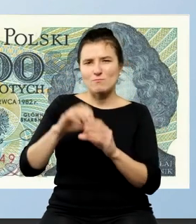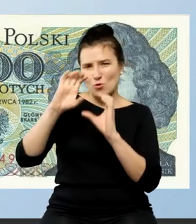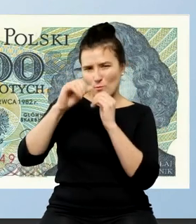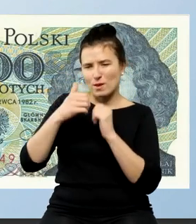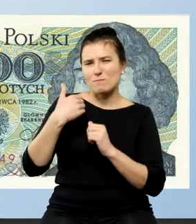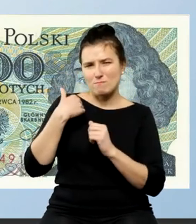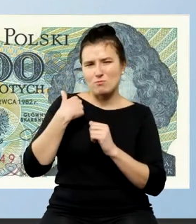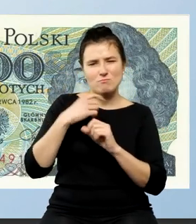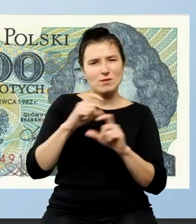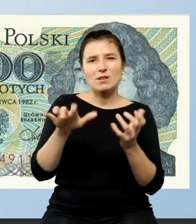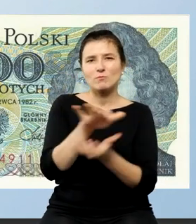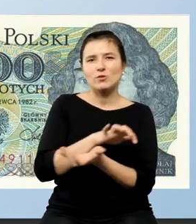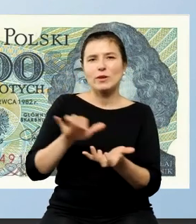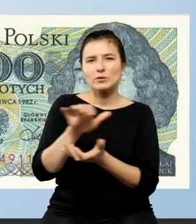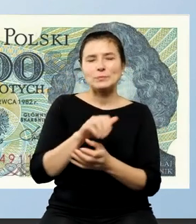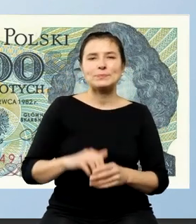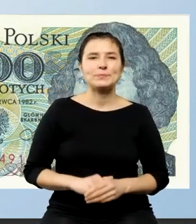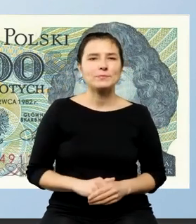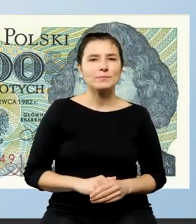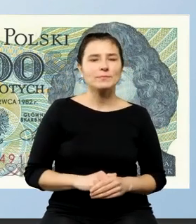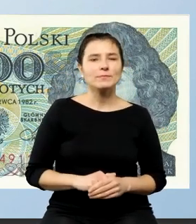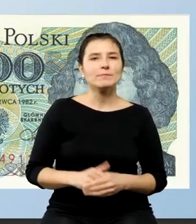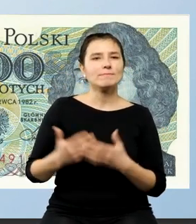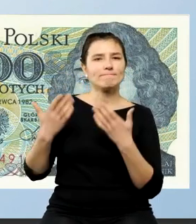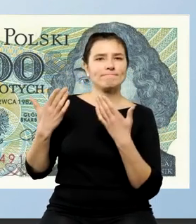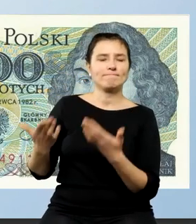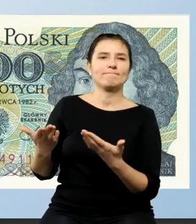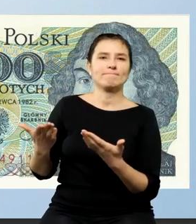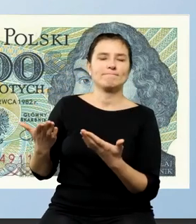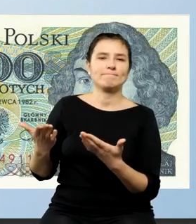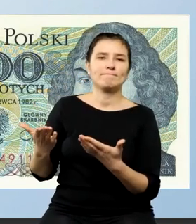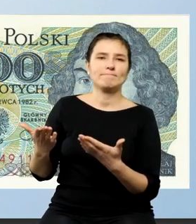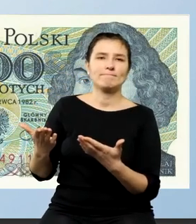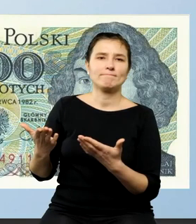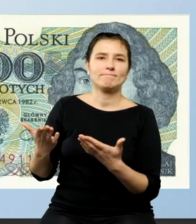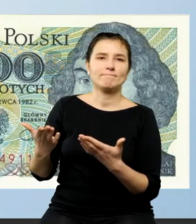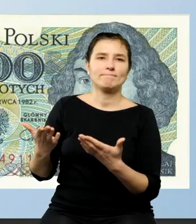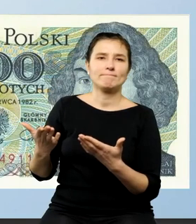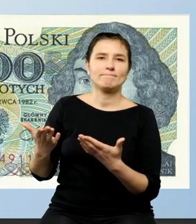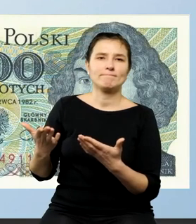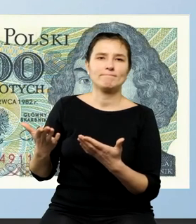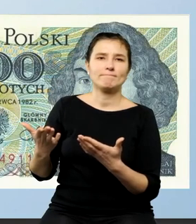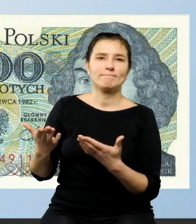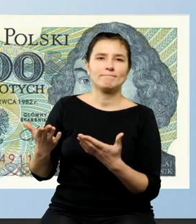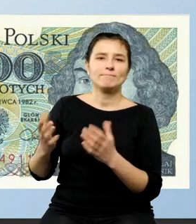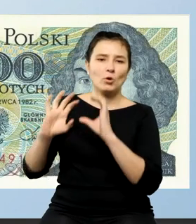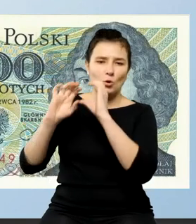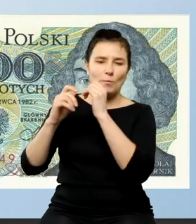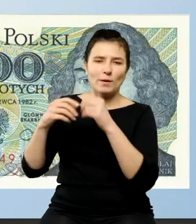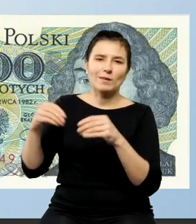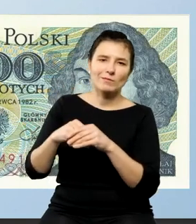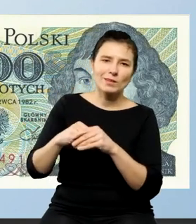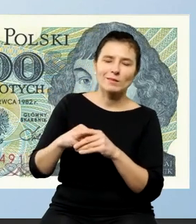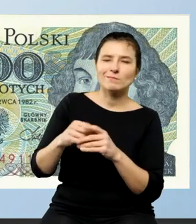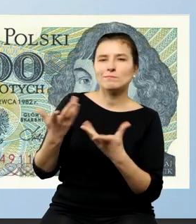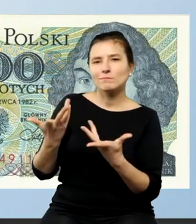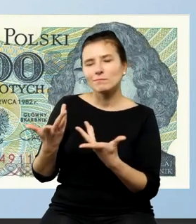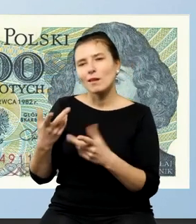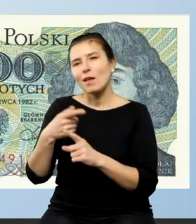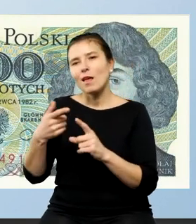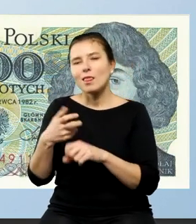ten pomnikowy mniej lub bardziej albo po prostu z atrybutami medycznymi lub astronomicznymi